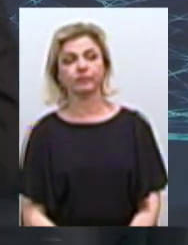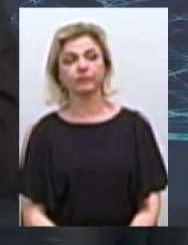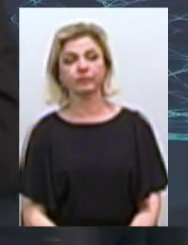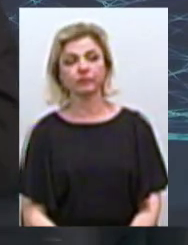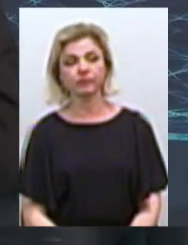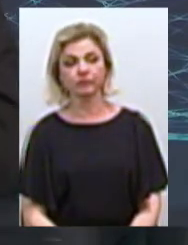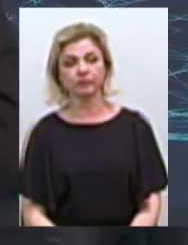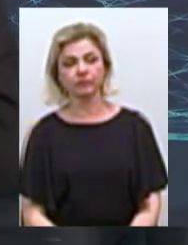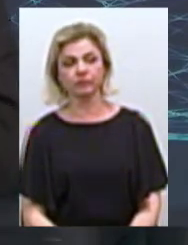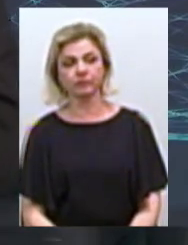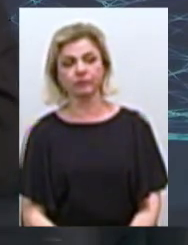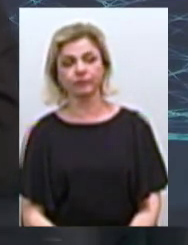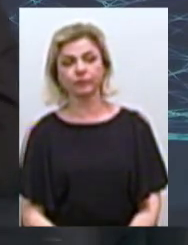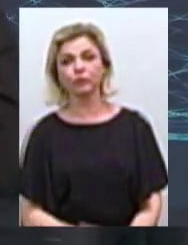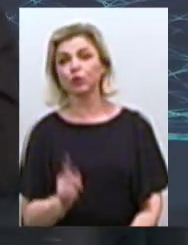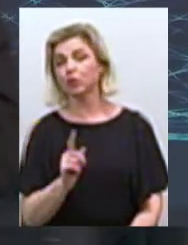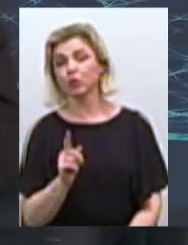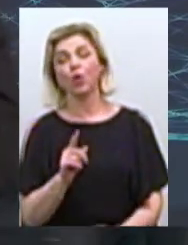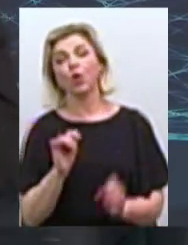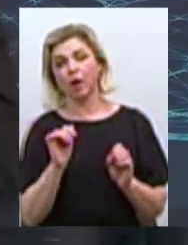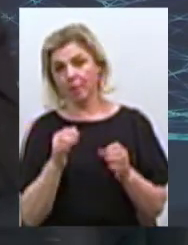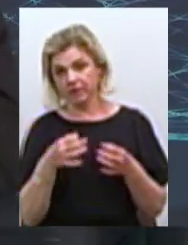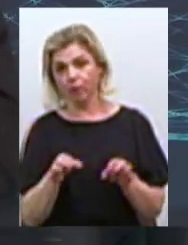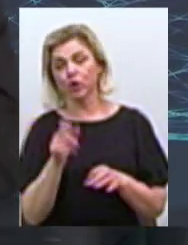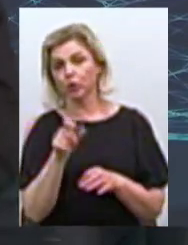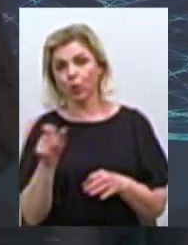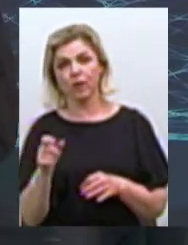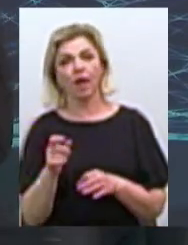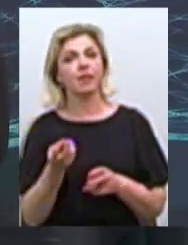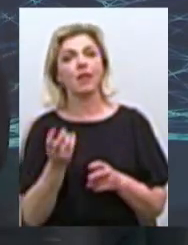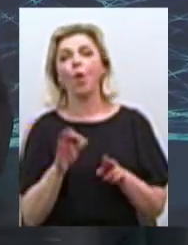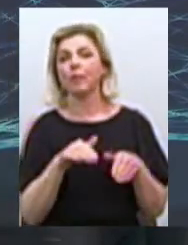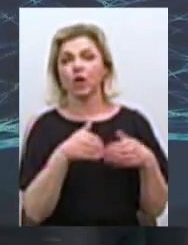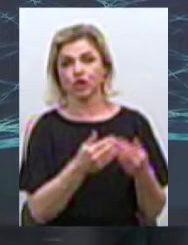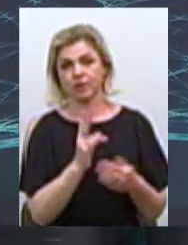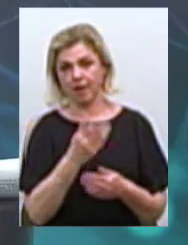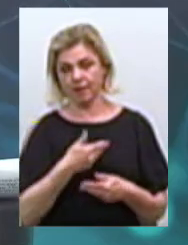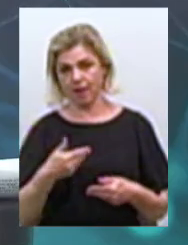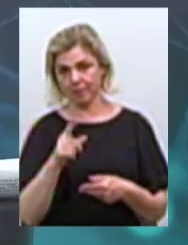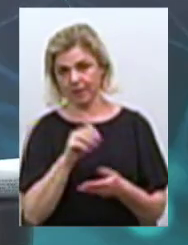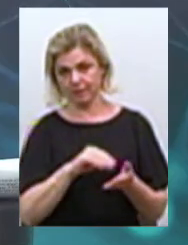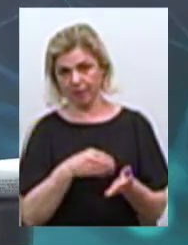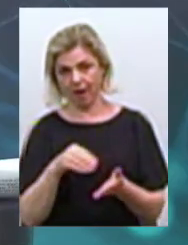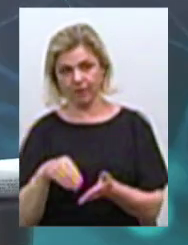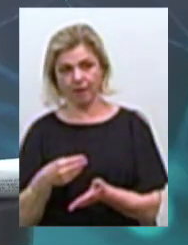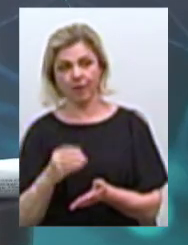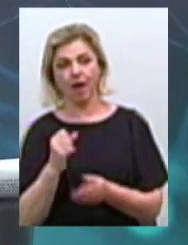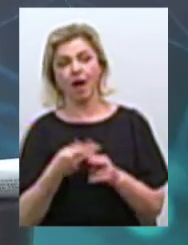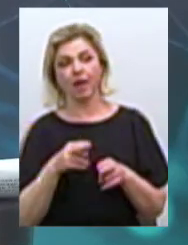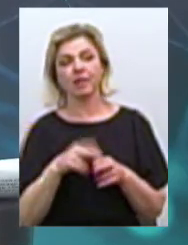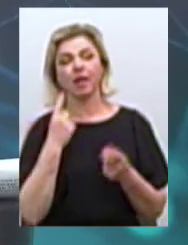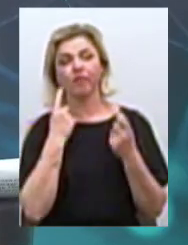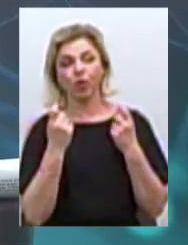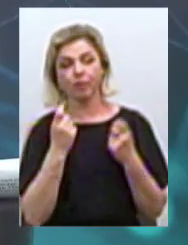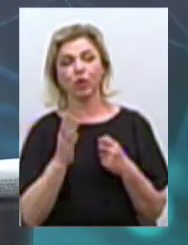людям не обращаться к нам за справками, а ця інформація